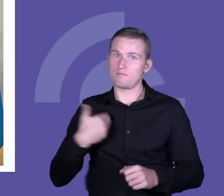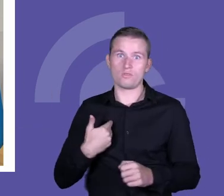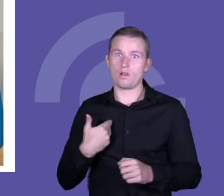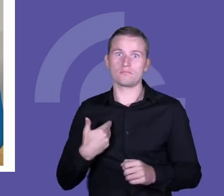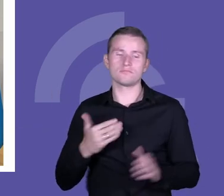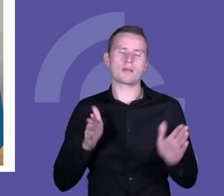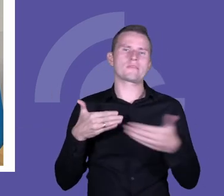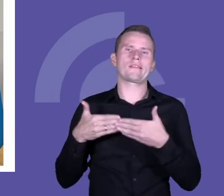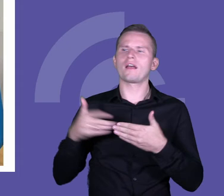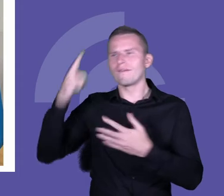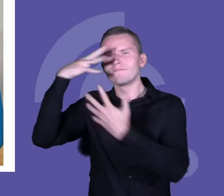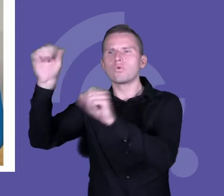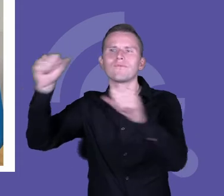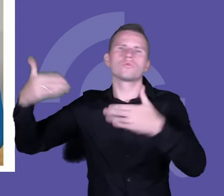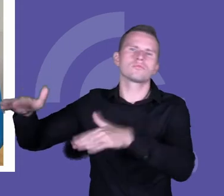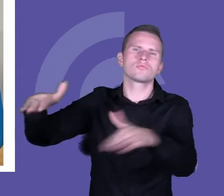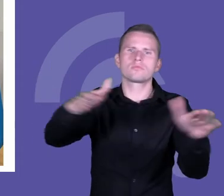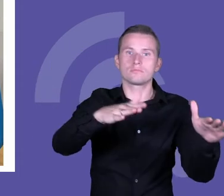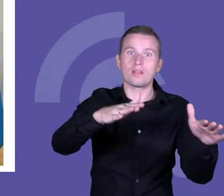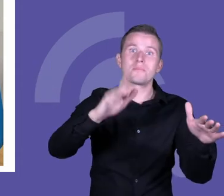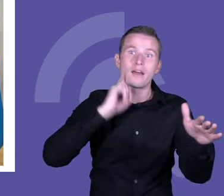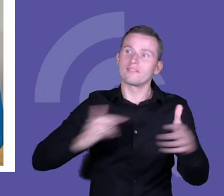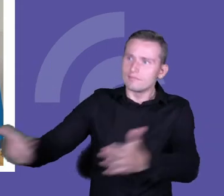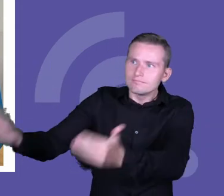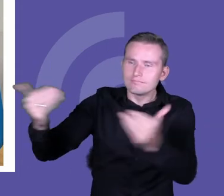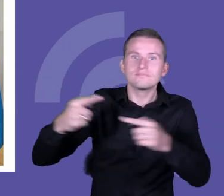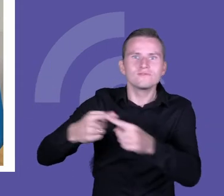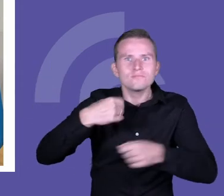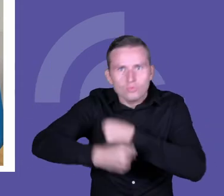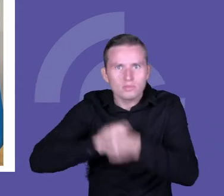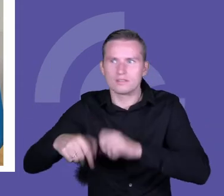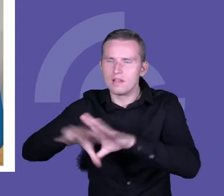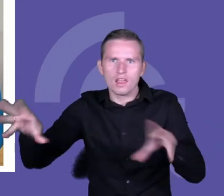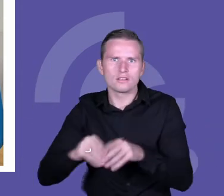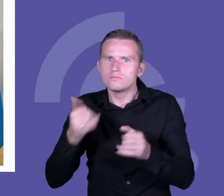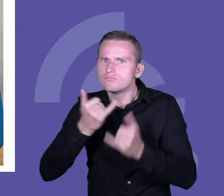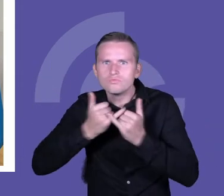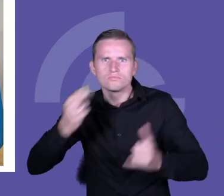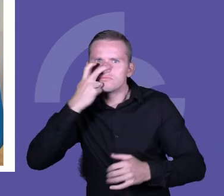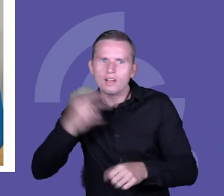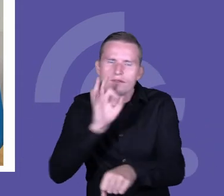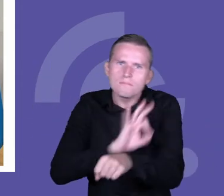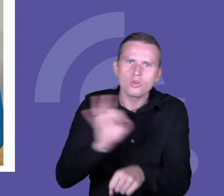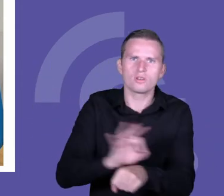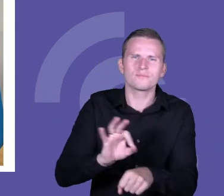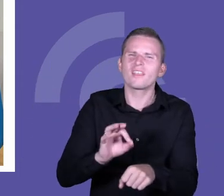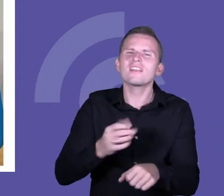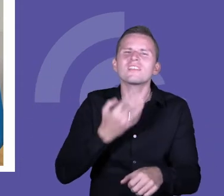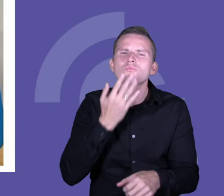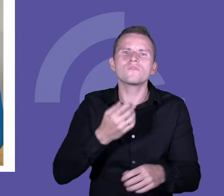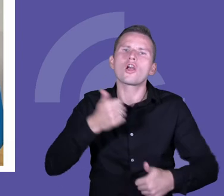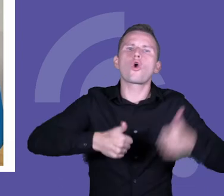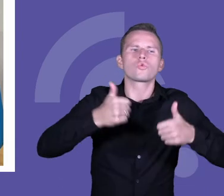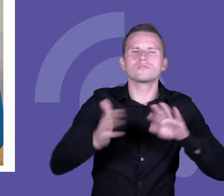że dobra współpraca jest bogata w wiele ciekawych projektów, działań. Nie mówię o konkursach, tylko mówię